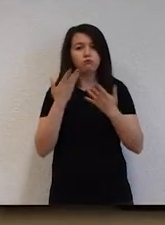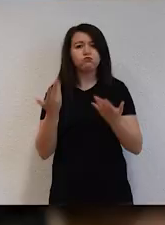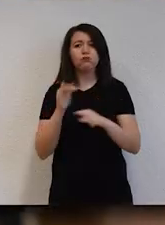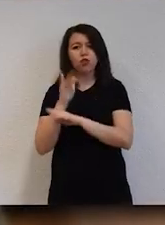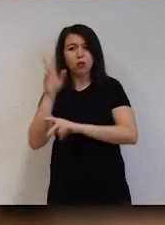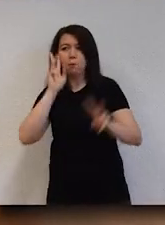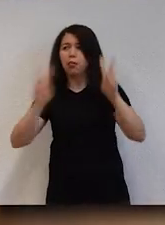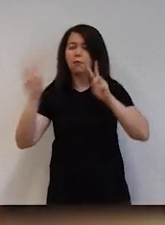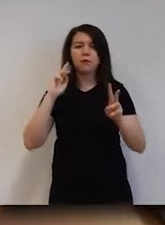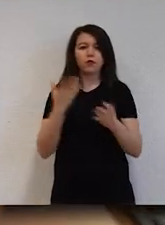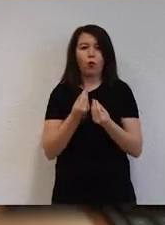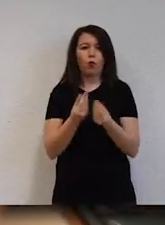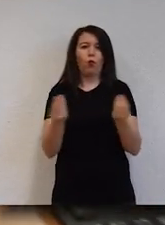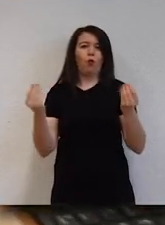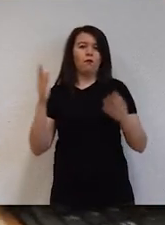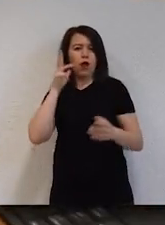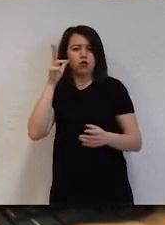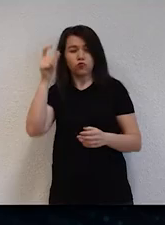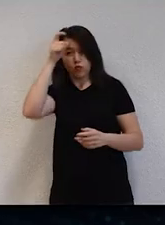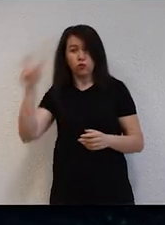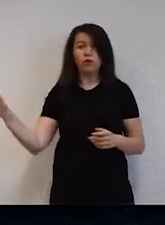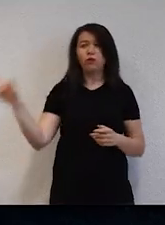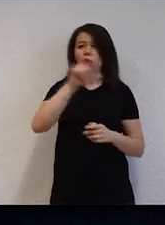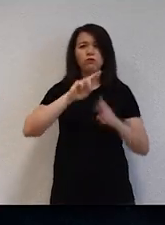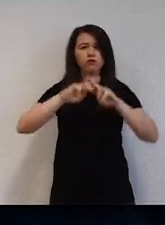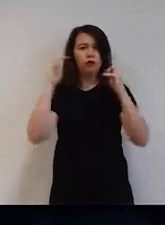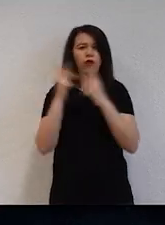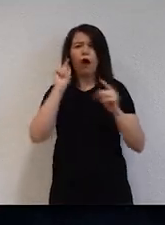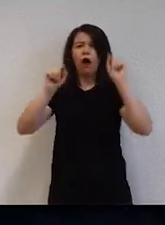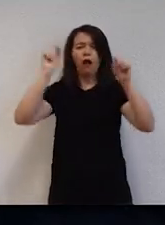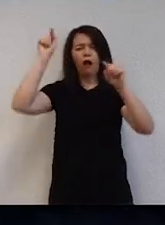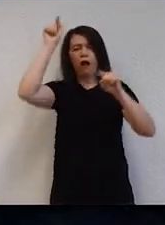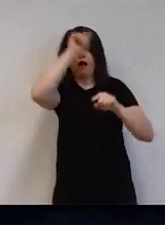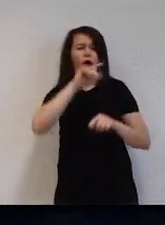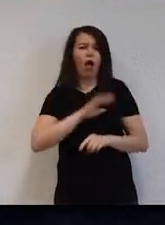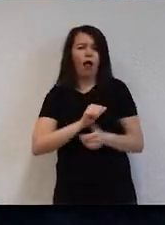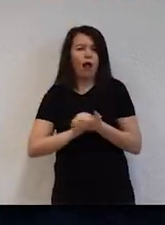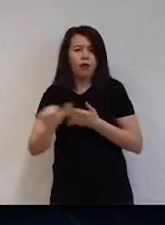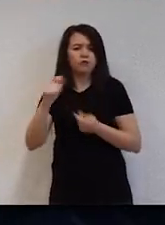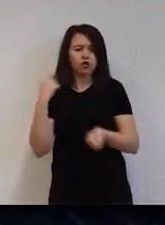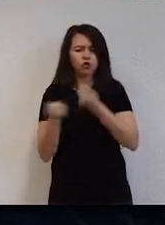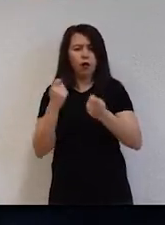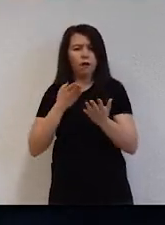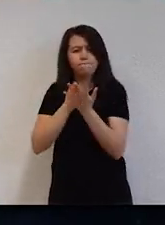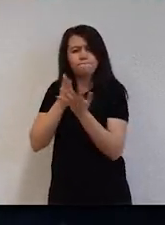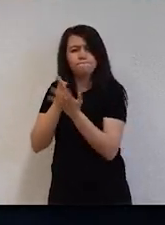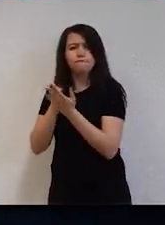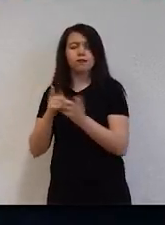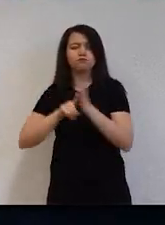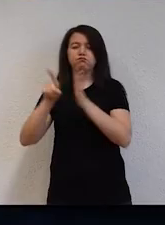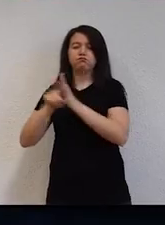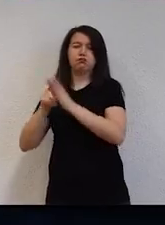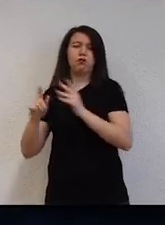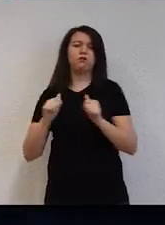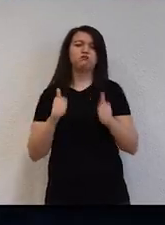üniversitemizden geçmiş binlerce Hacettepe'li, Türkiye'nin dört köşesinde ve dünyanın dört bir yanında yaptıkları işlerle